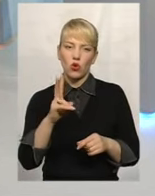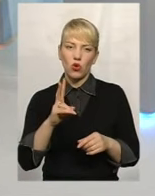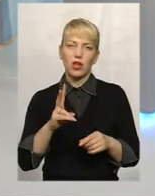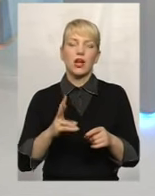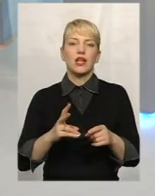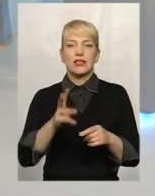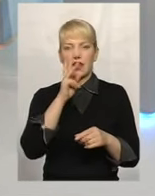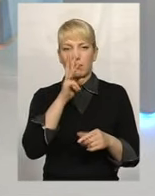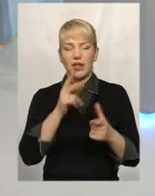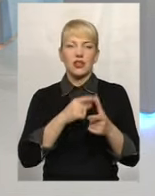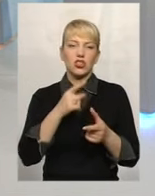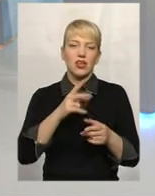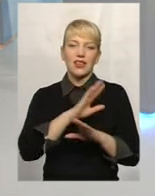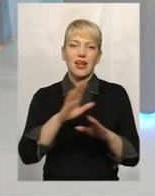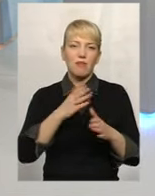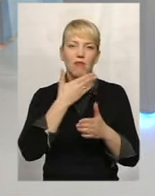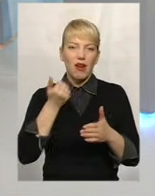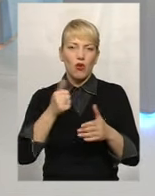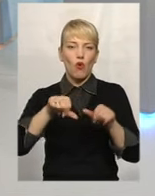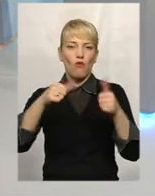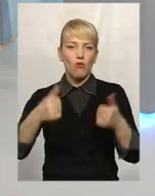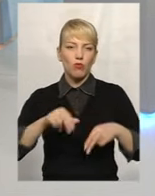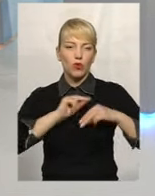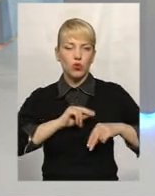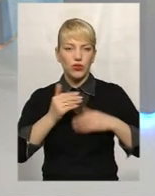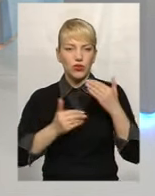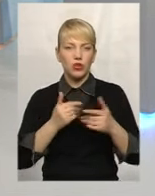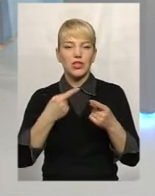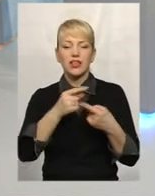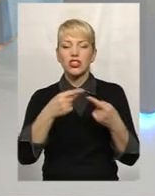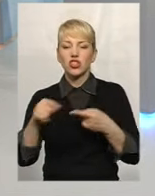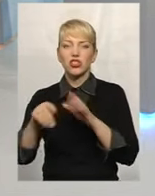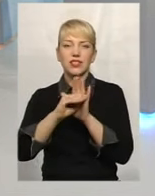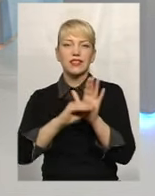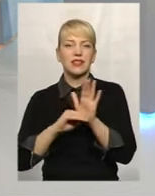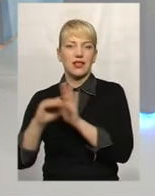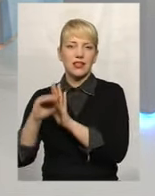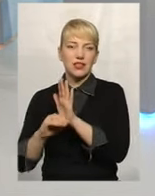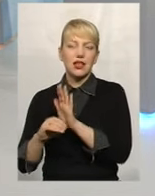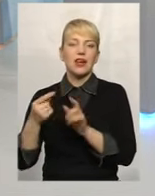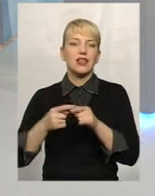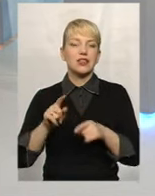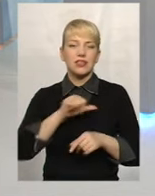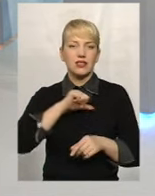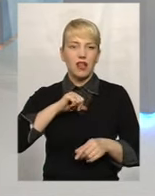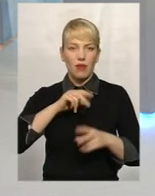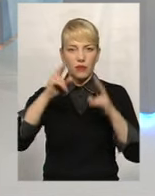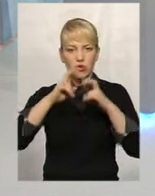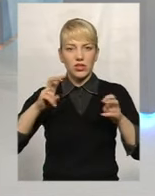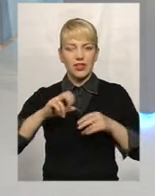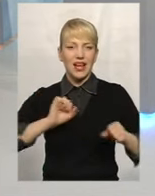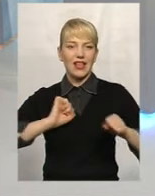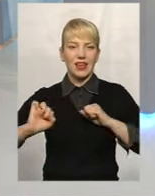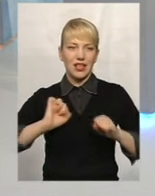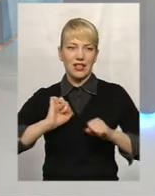відносин, чи взагалі до інших статей. Це вже йде на розсуд керівника і тих документів, які були відібрані, і акта